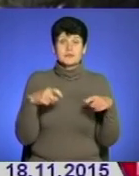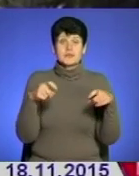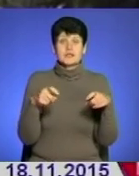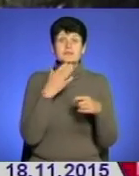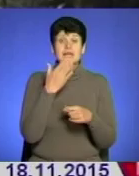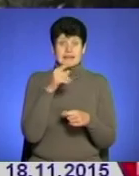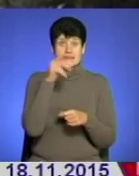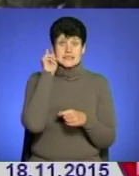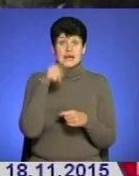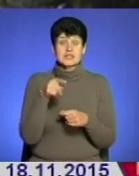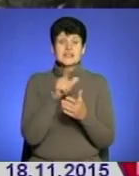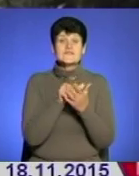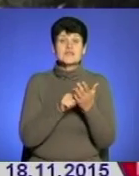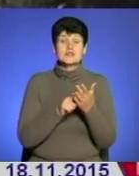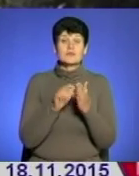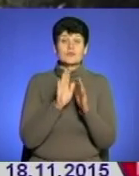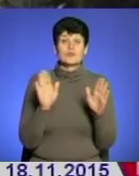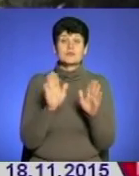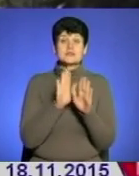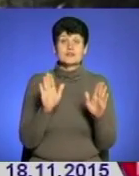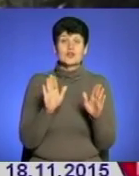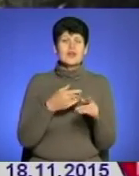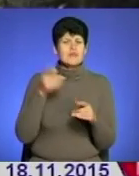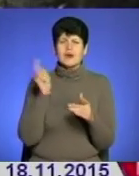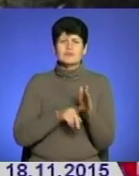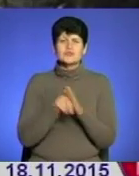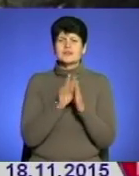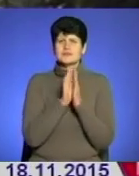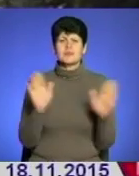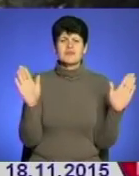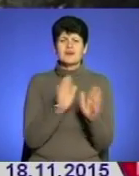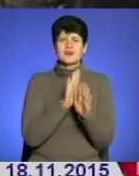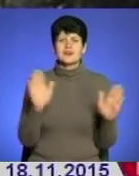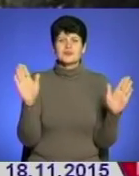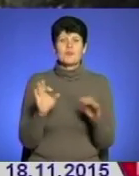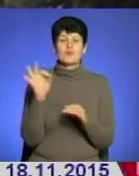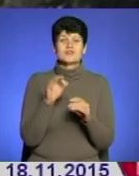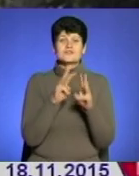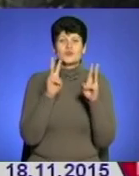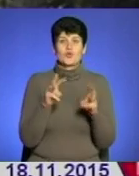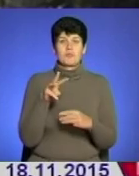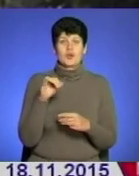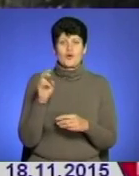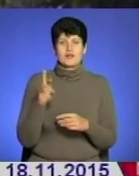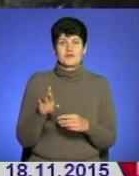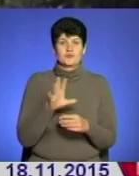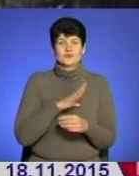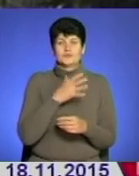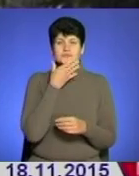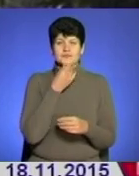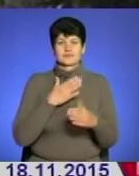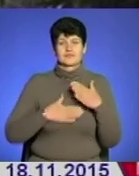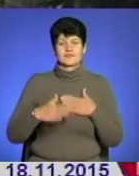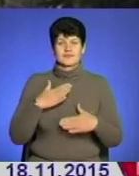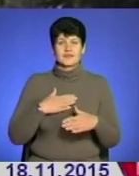спиталася, а ти знаєш якийсь віршок або пісеньку про святого Миколаїю? І вона почала співати на весь під'їзд пісеньку про святого Миколаїю. Це так було гарно, радісно,